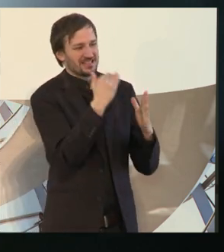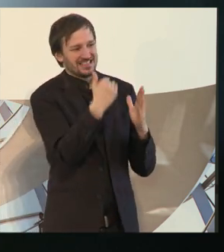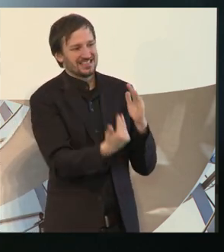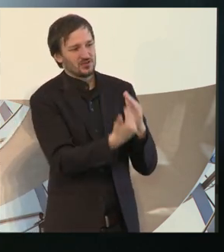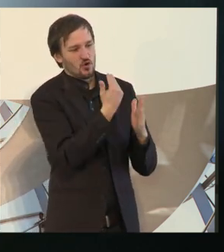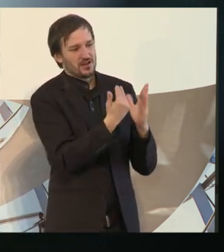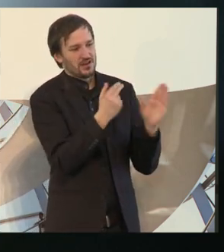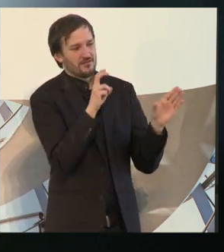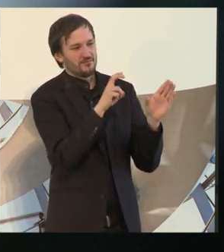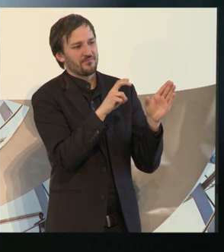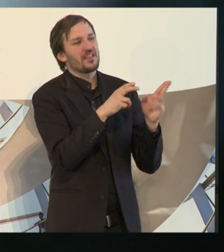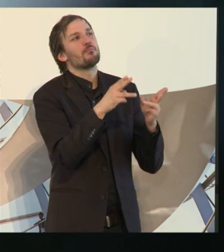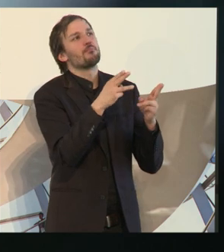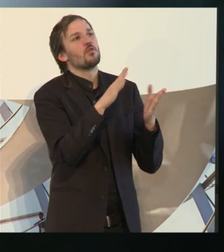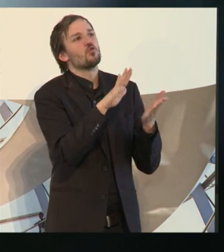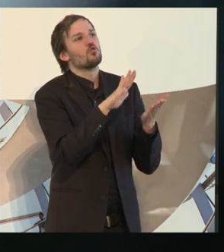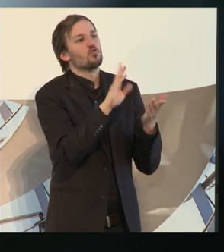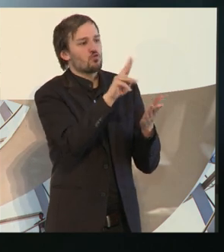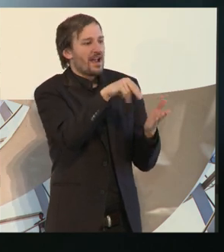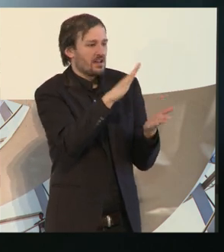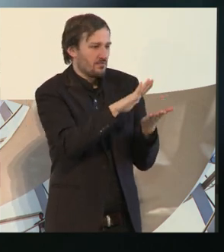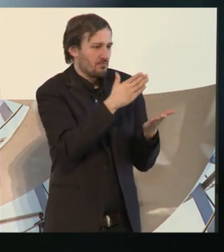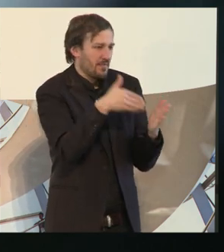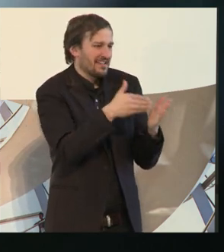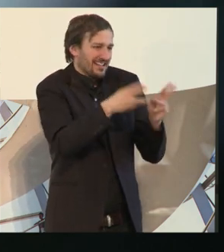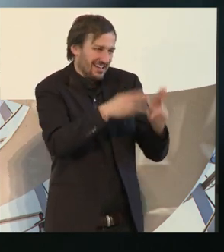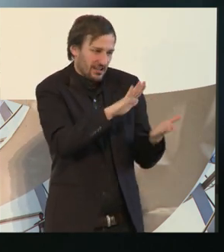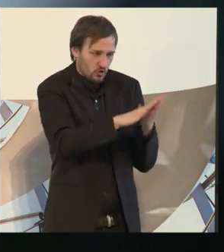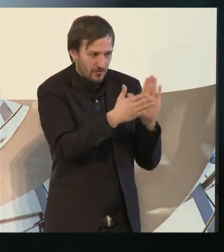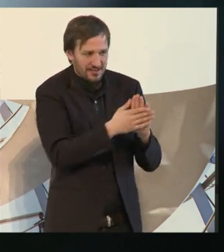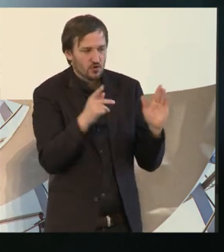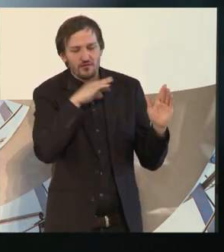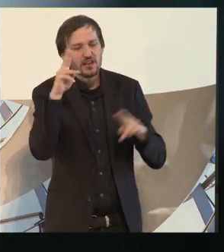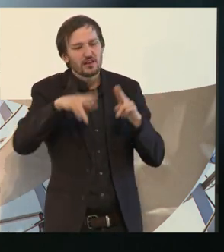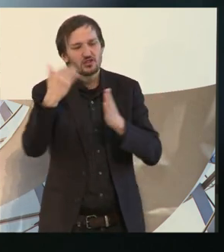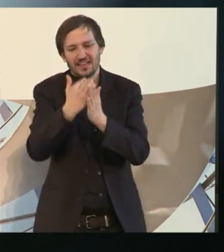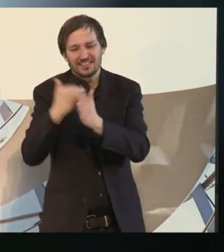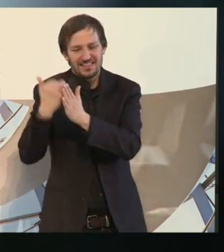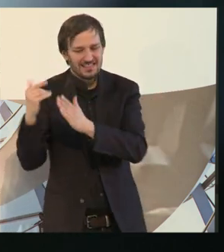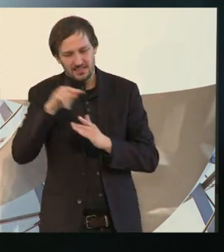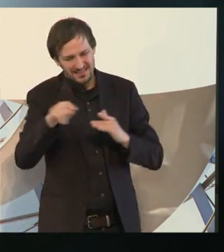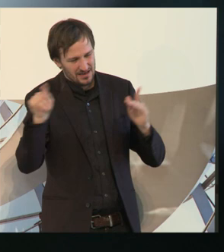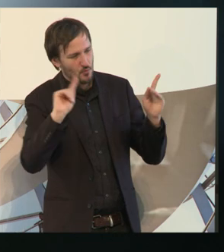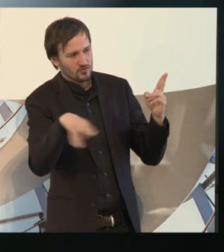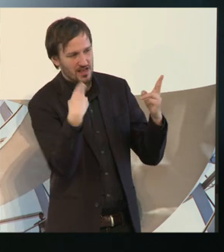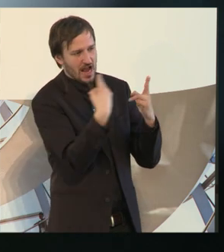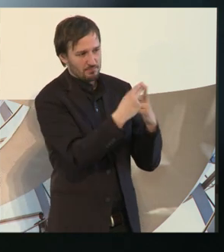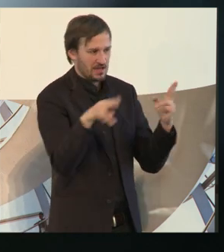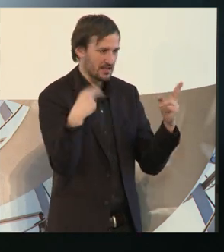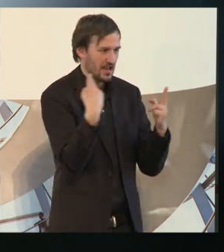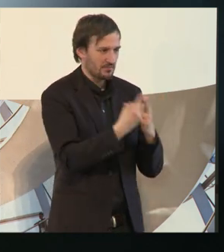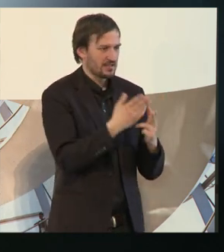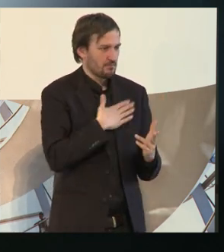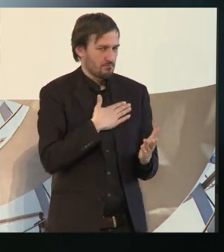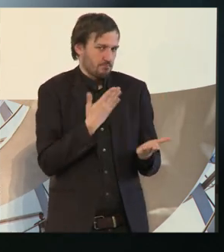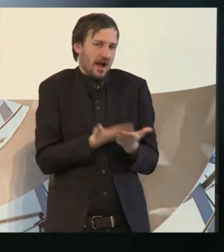Behindertenrechtskonvention. Das zeigt das Leben aus